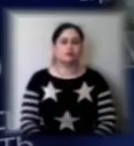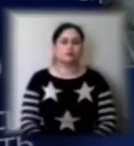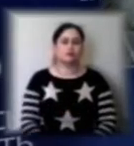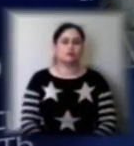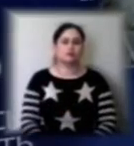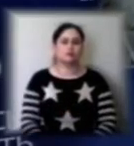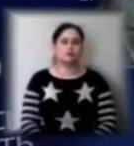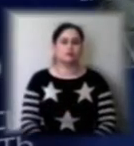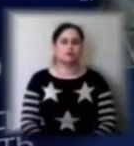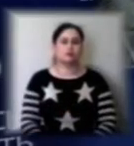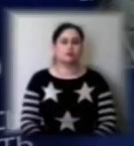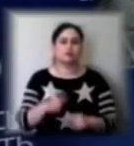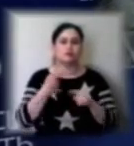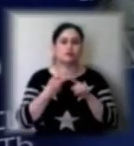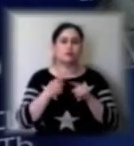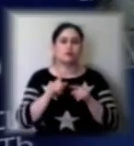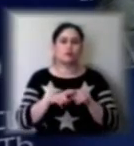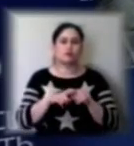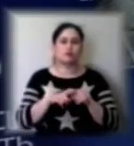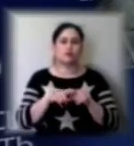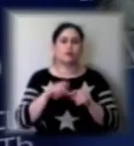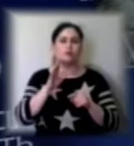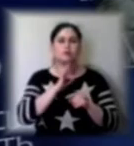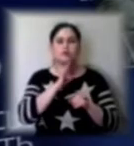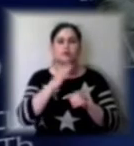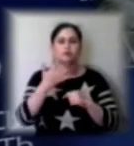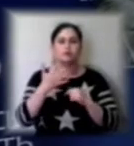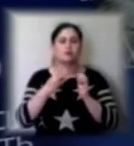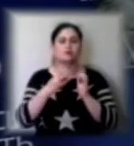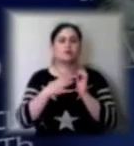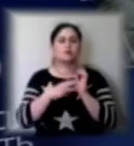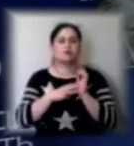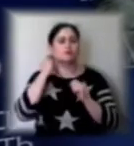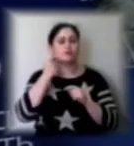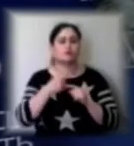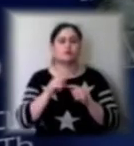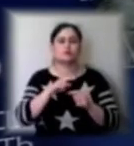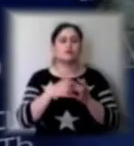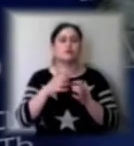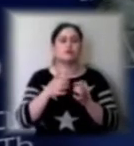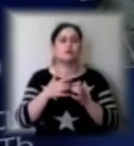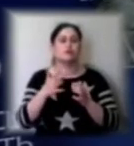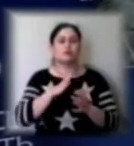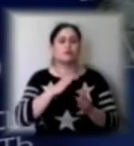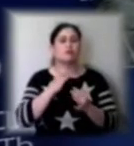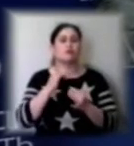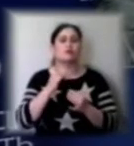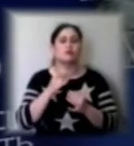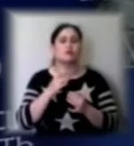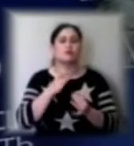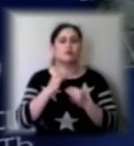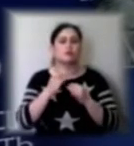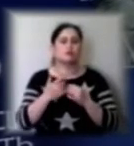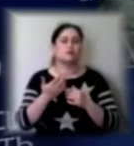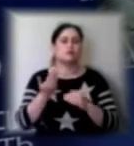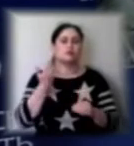Це жінка, 58 років, з міста Херсон, яка контактувала з раніше встановленою хворою на